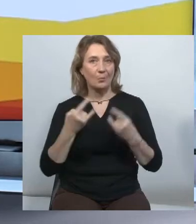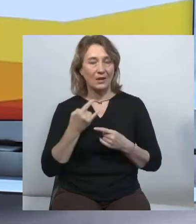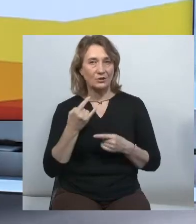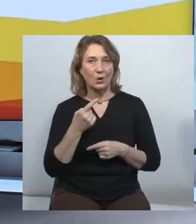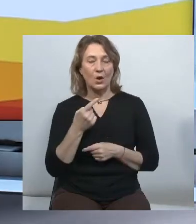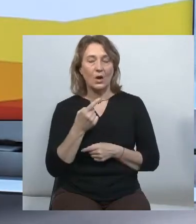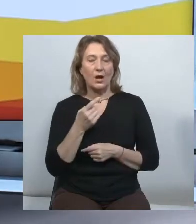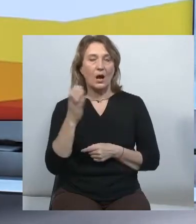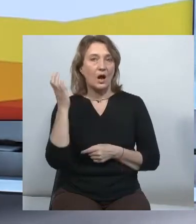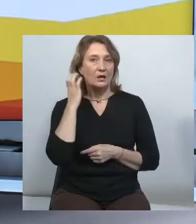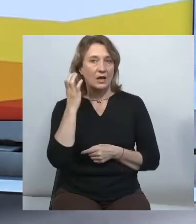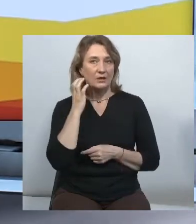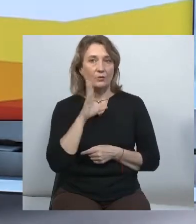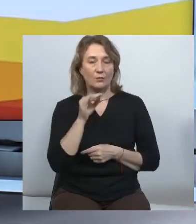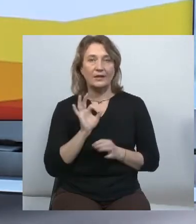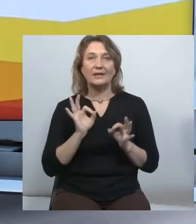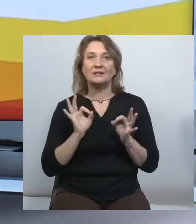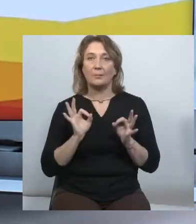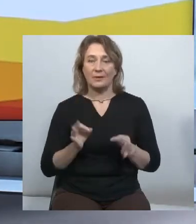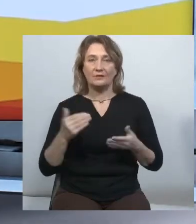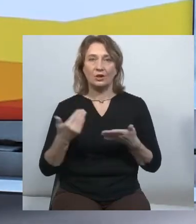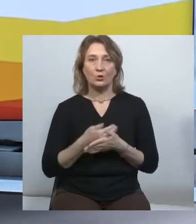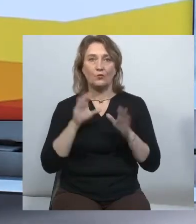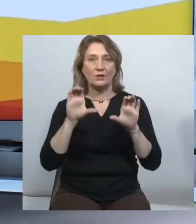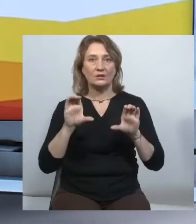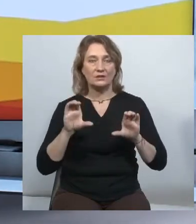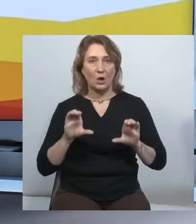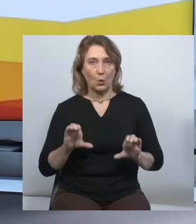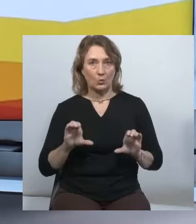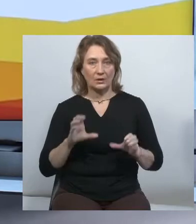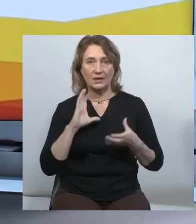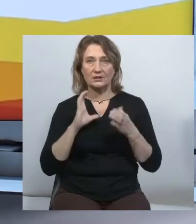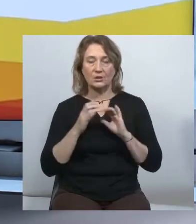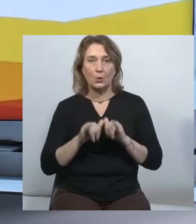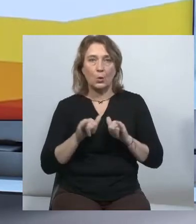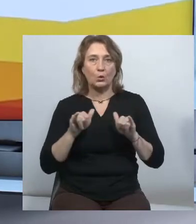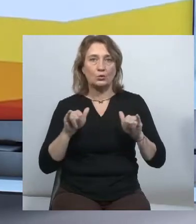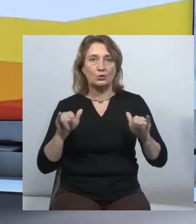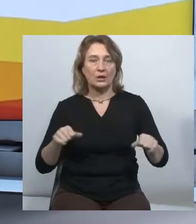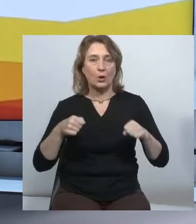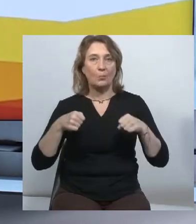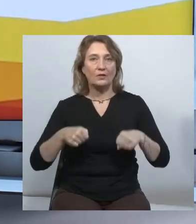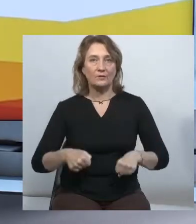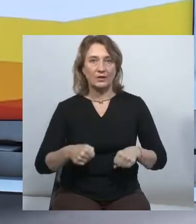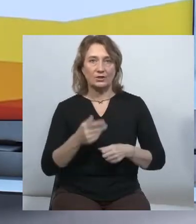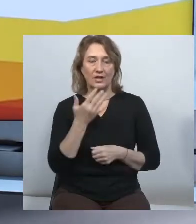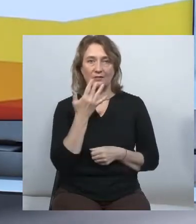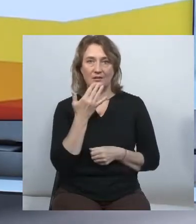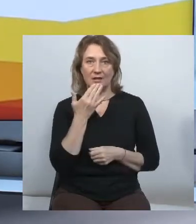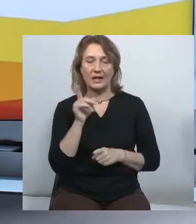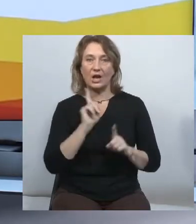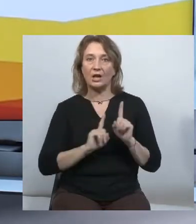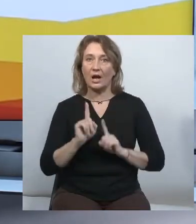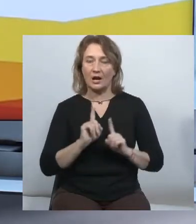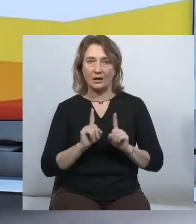запитати, пані Ольга, чи справді новий законопроект передбачає таке серйозне розширення повноважень Національної ради, чи